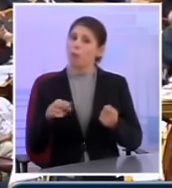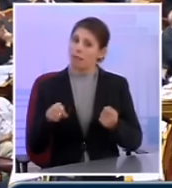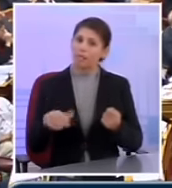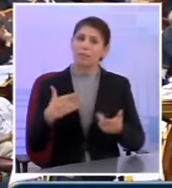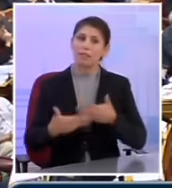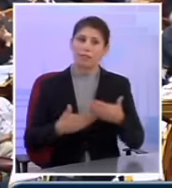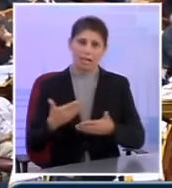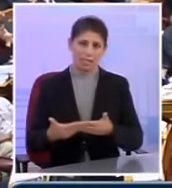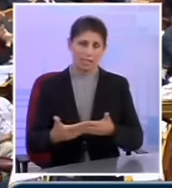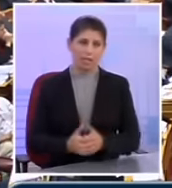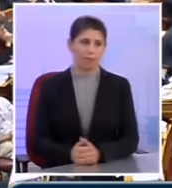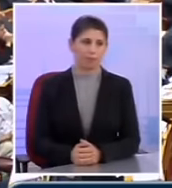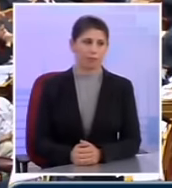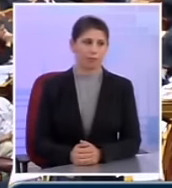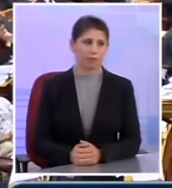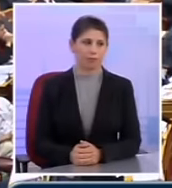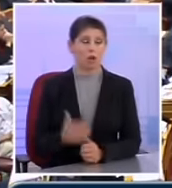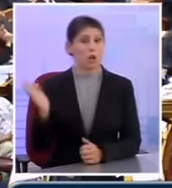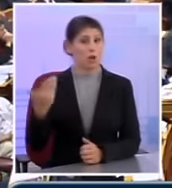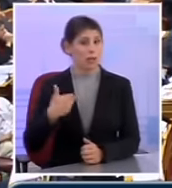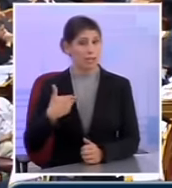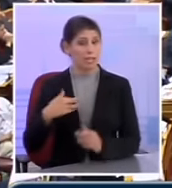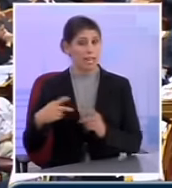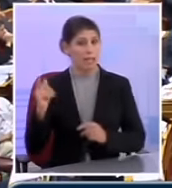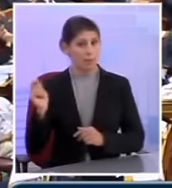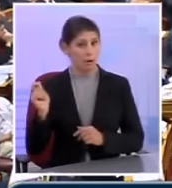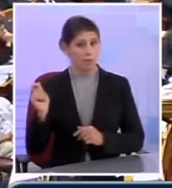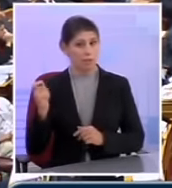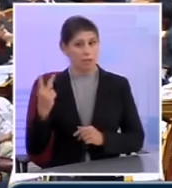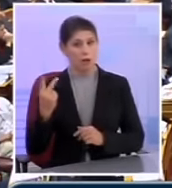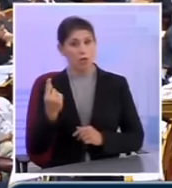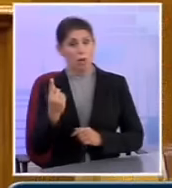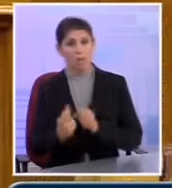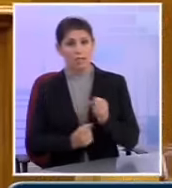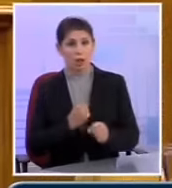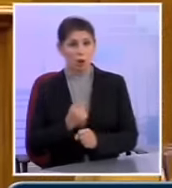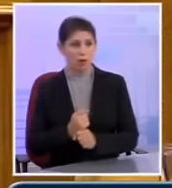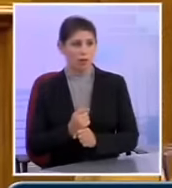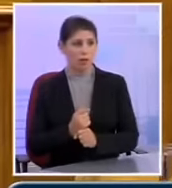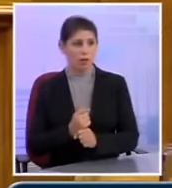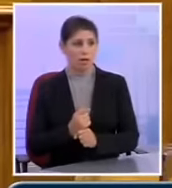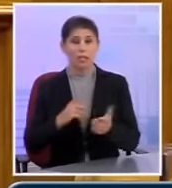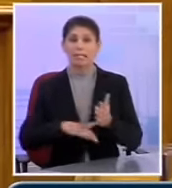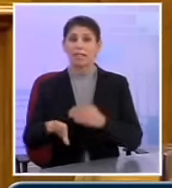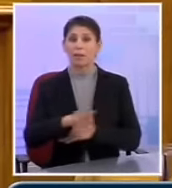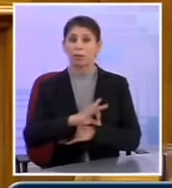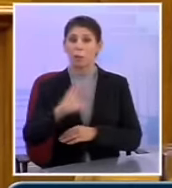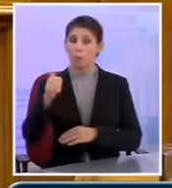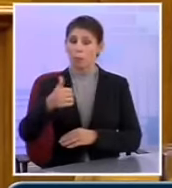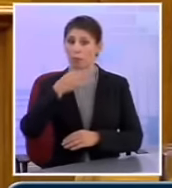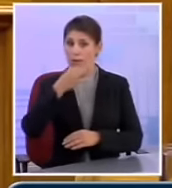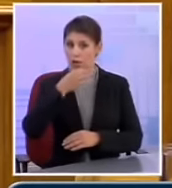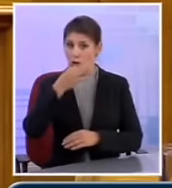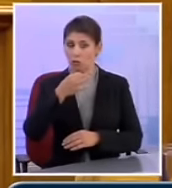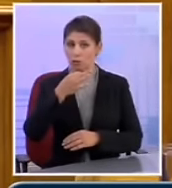διαδικασία. Όταν ήμασταν αντιπολίτευση για δύο-δυόμισι χρόνια, στα νομοσχέδια πρώτα μιλούσαν